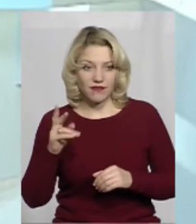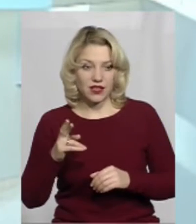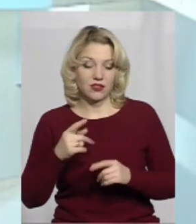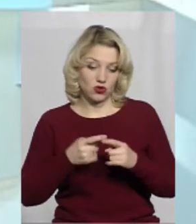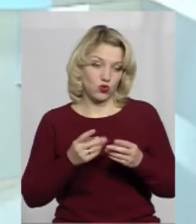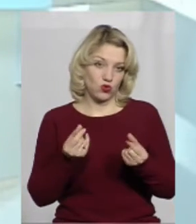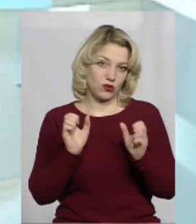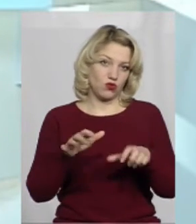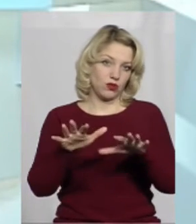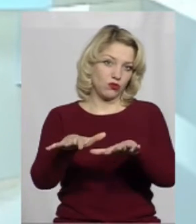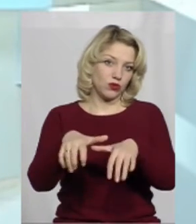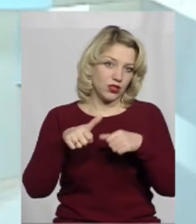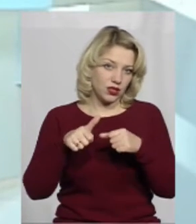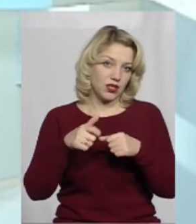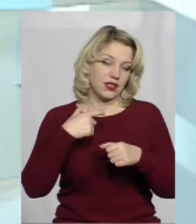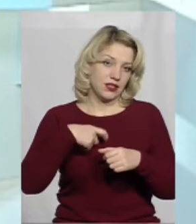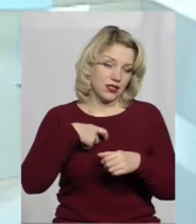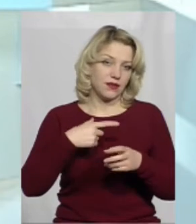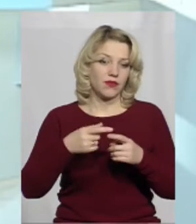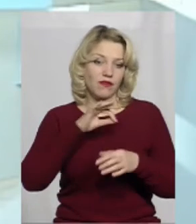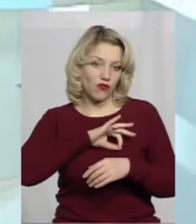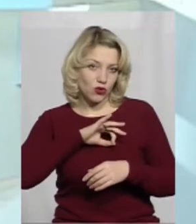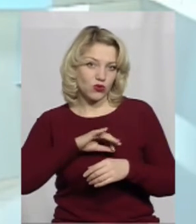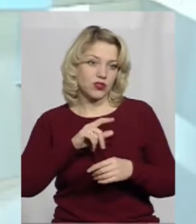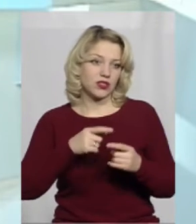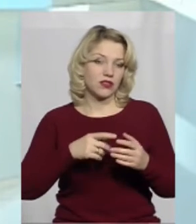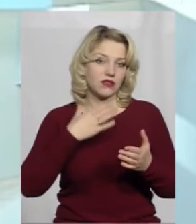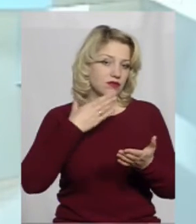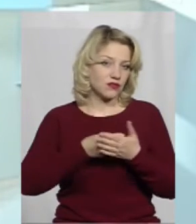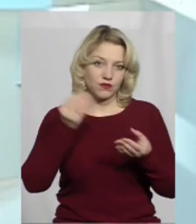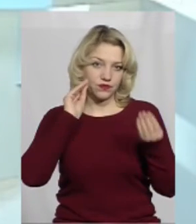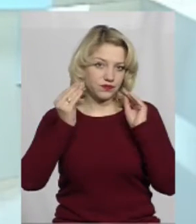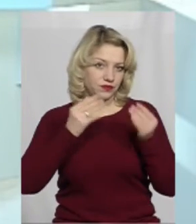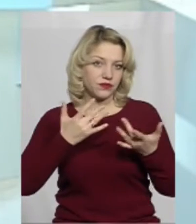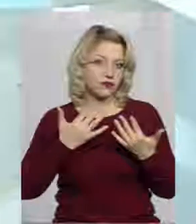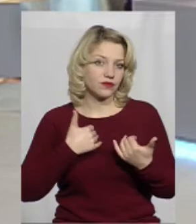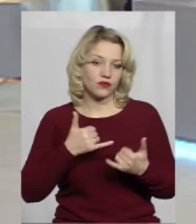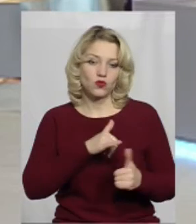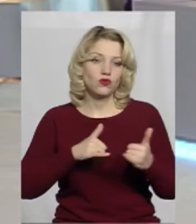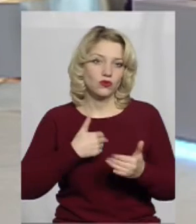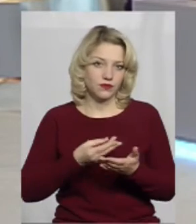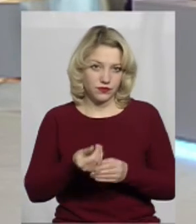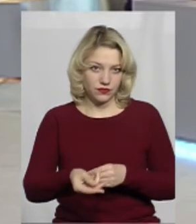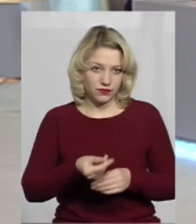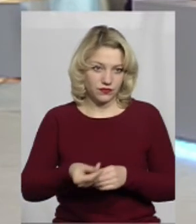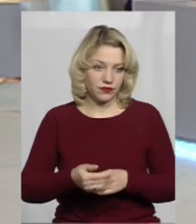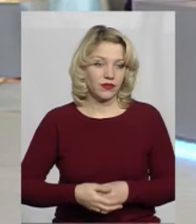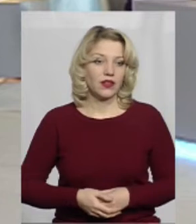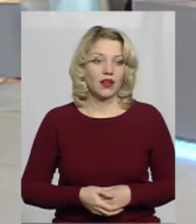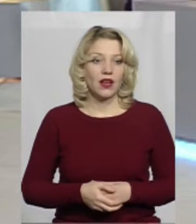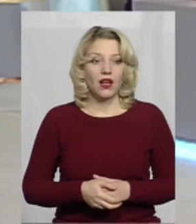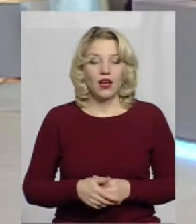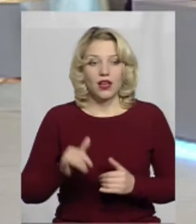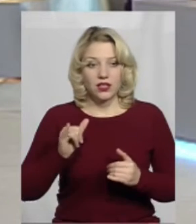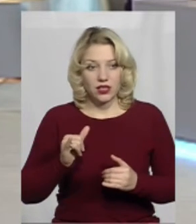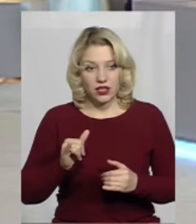ці кошти можна буде використати на свій власний розсуд. Ну, і в кінці хотів би